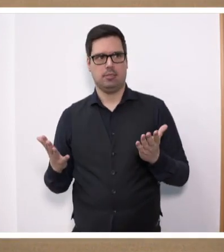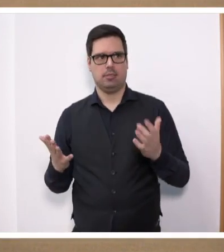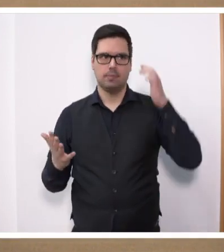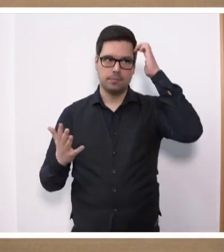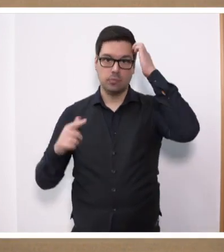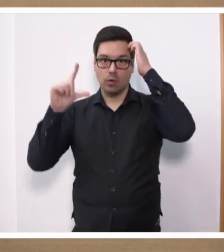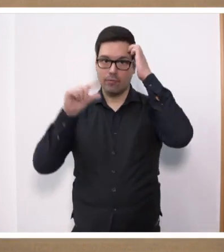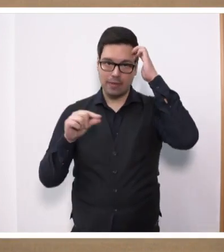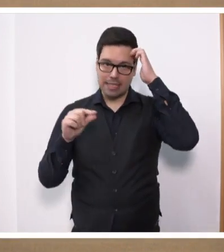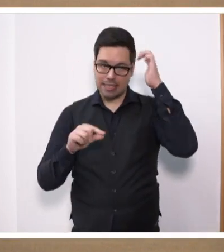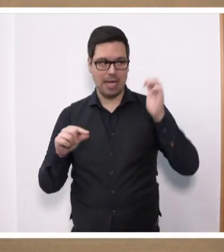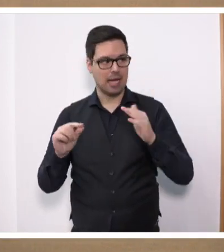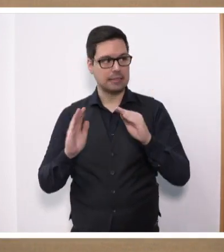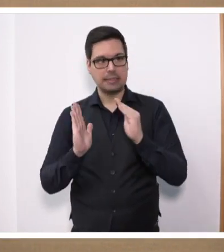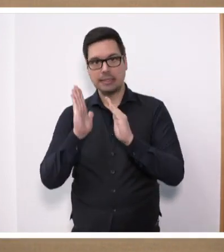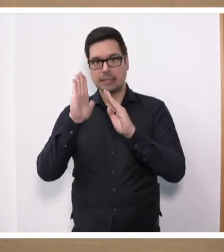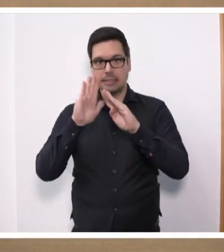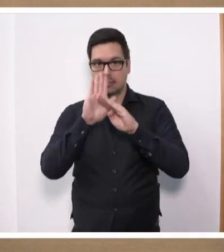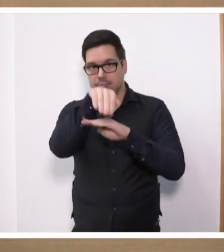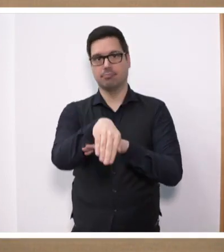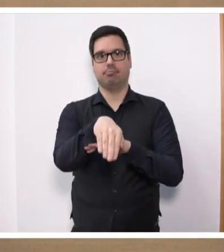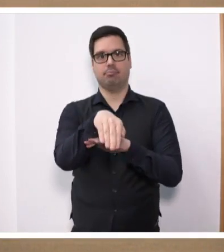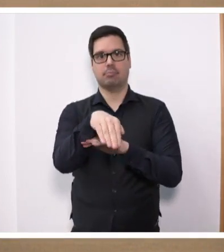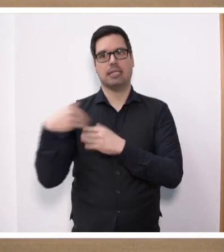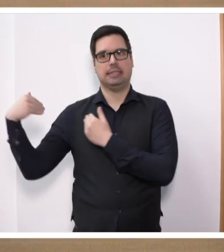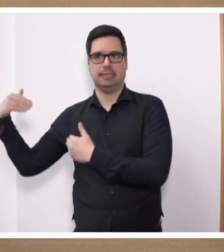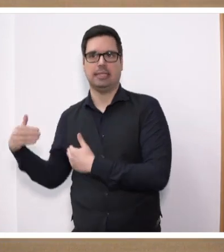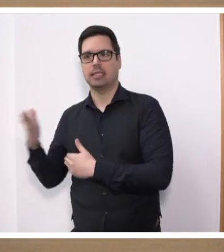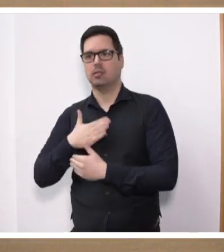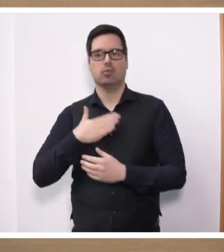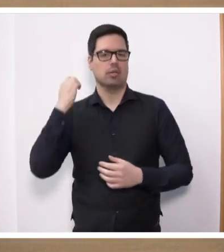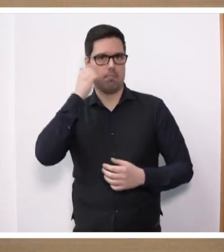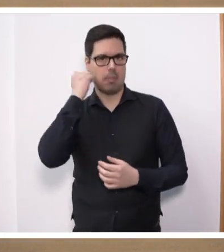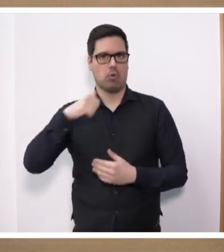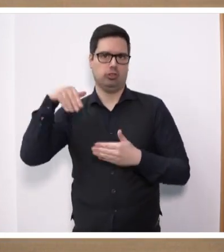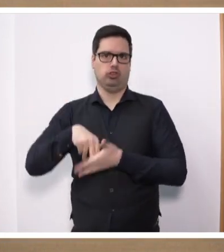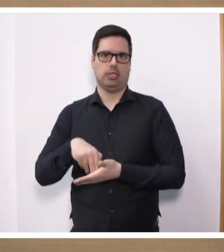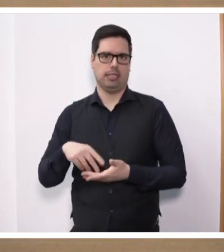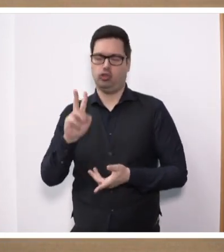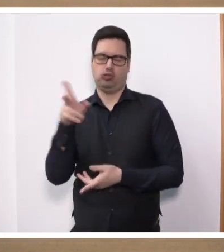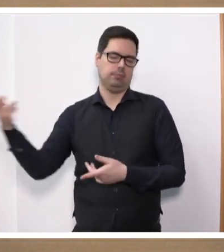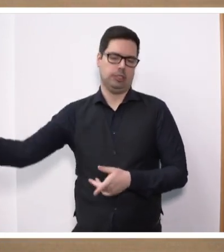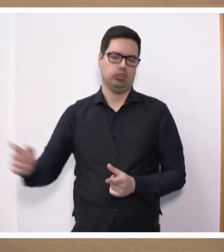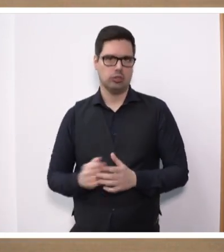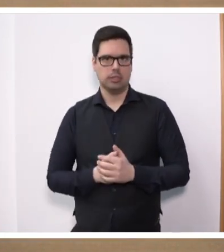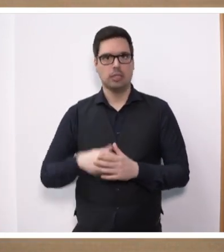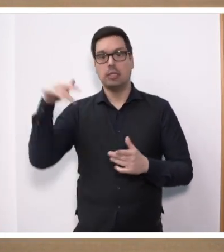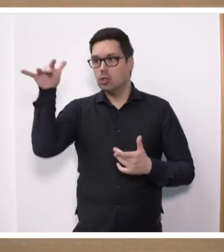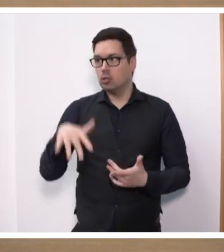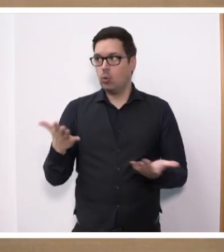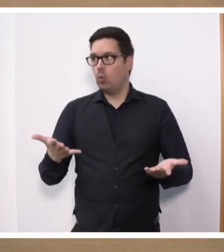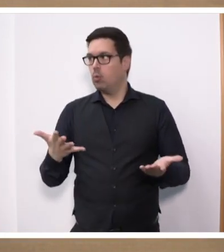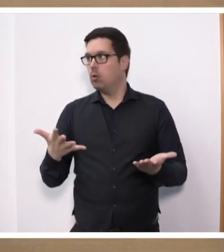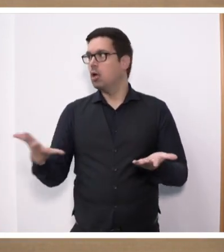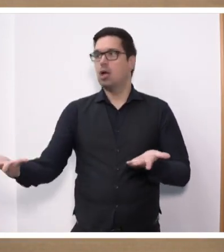weniger darüber hinwegtäuschen, dass sie eben nicht an der Seite unserer Bäuerinnen und Bauern stehen. Ist es nicht so, dass die